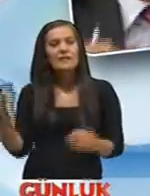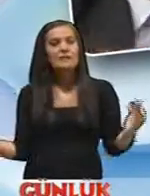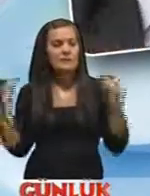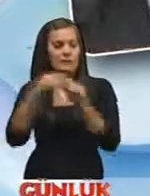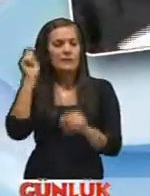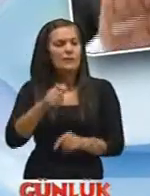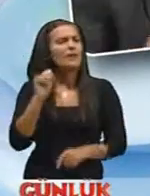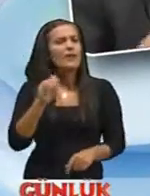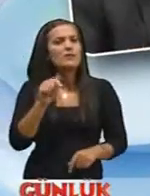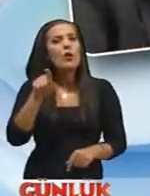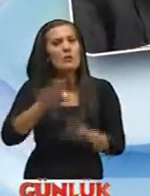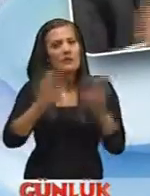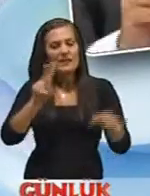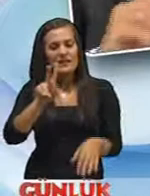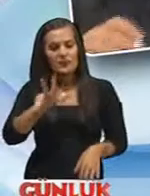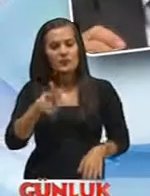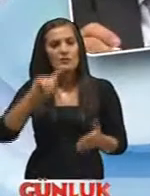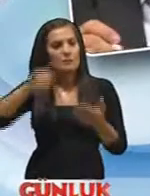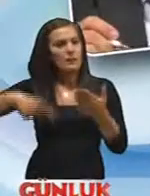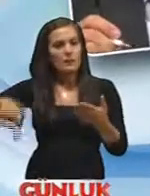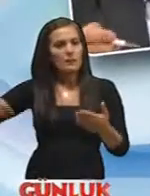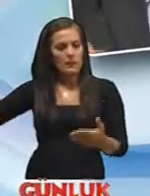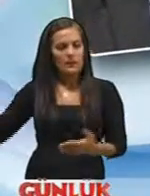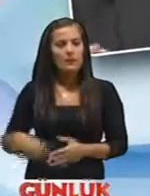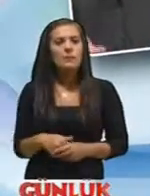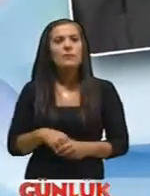inşa edecek. Ne zaman? O da bitti. 23'ünde imzalar atıldı.